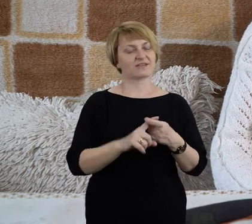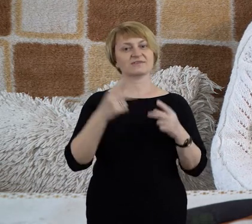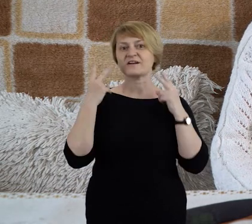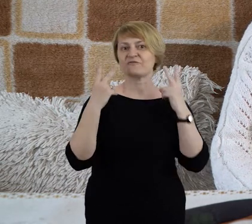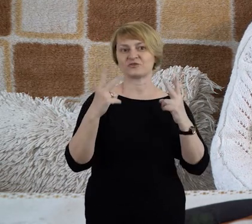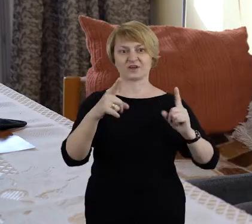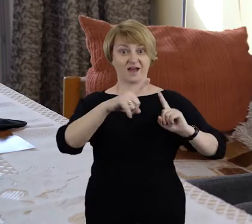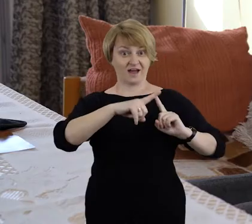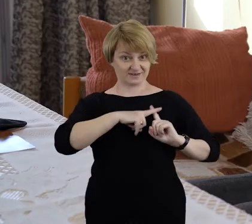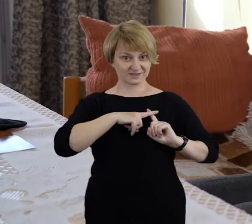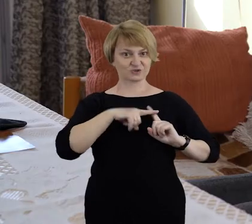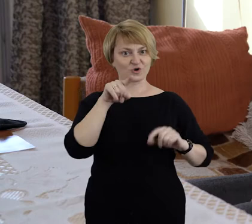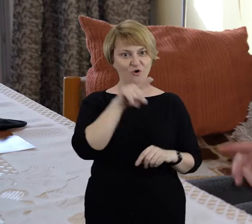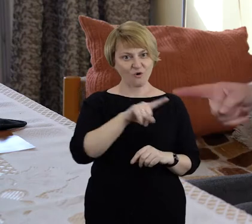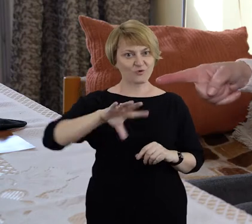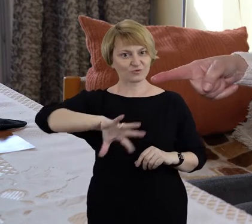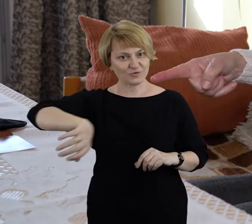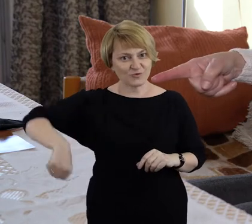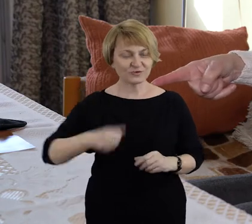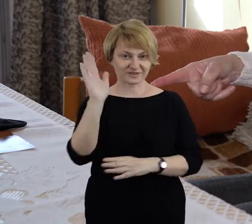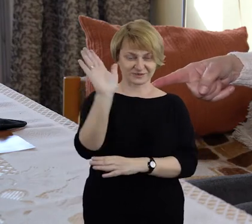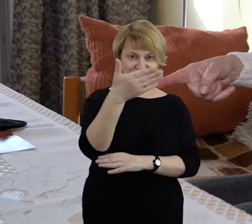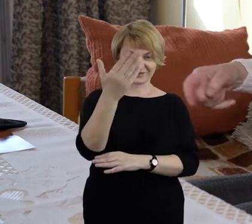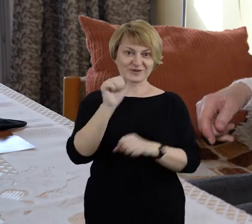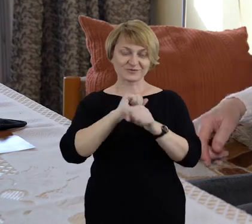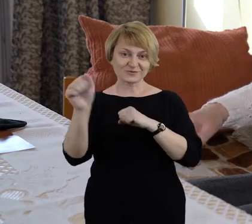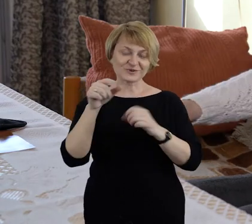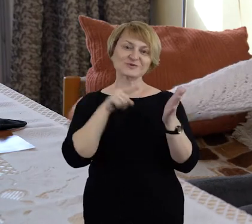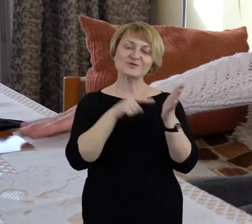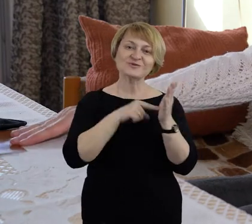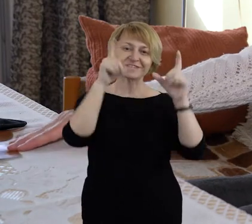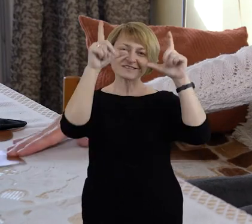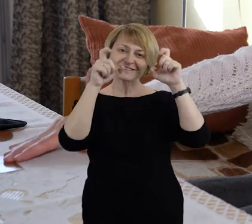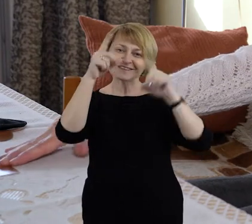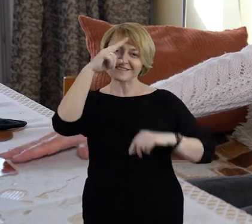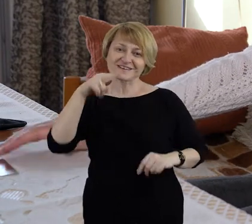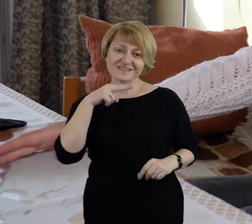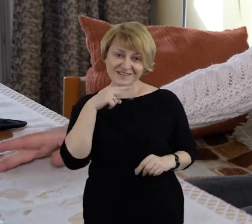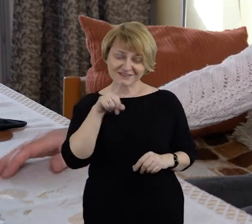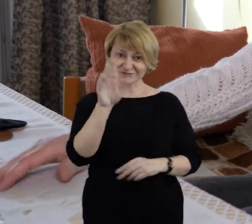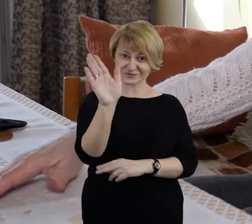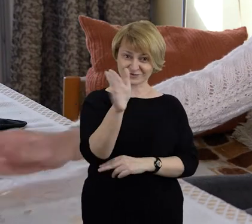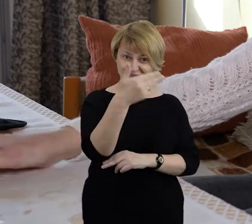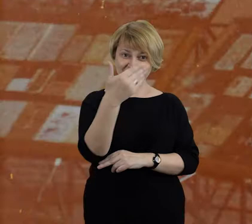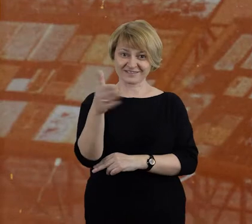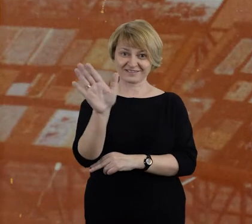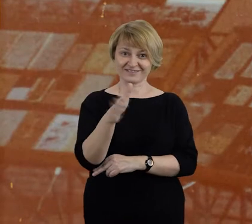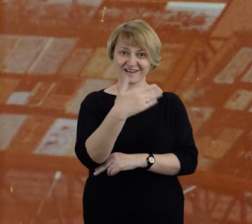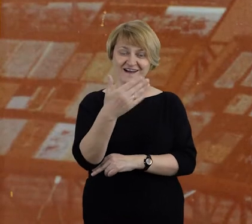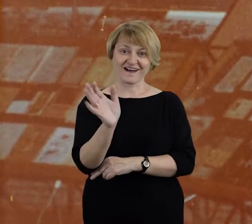wszystkim harcerzem. Ukradł ten sztandar właśnie. Tu jest zdjęcie ostatnie taty z tym sztandarem